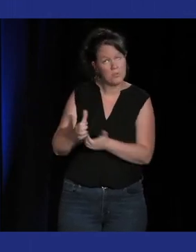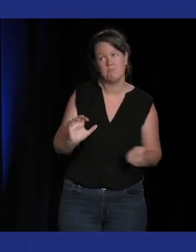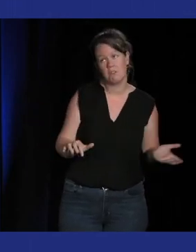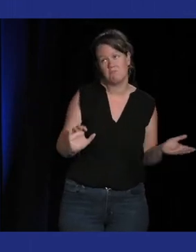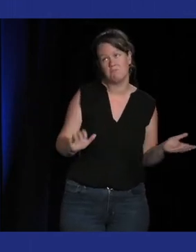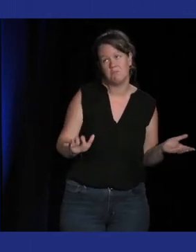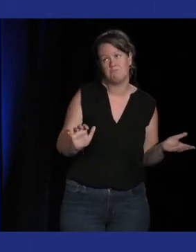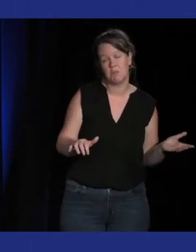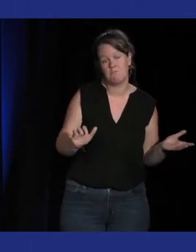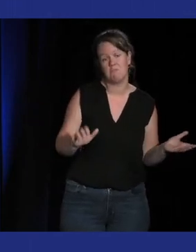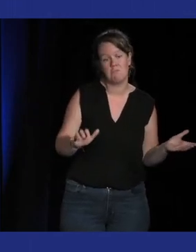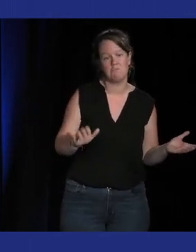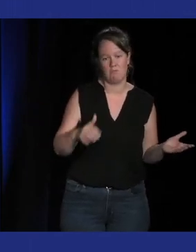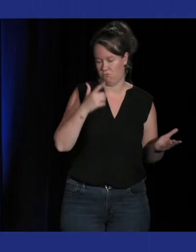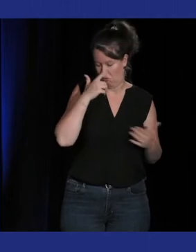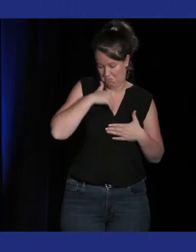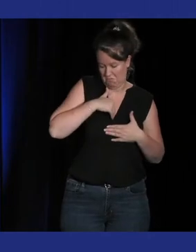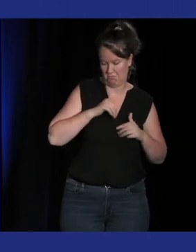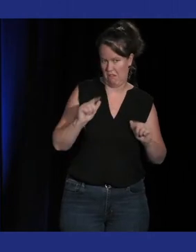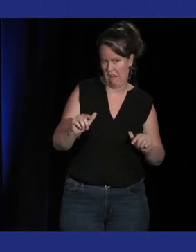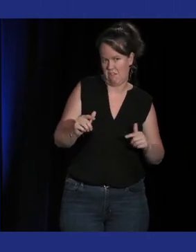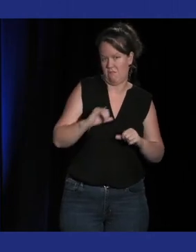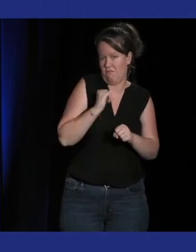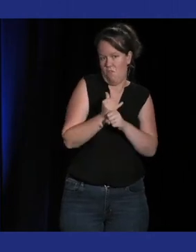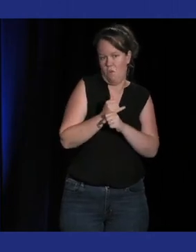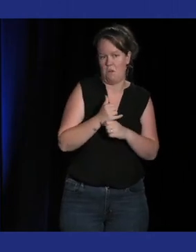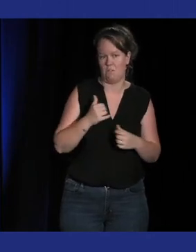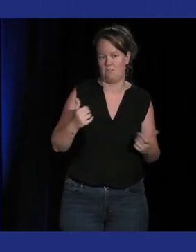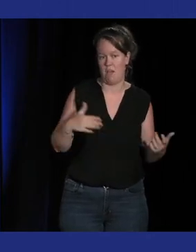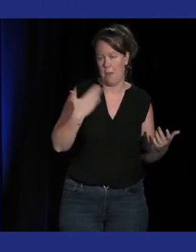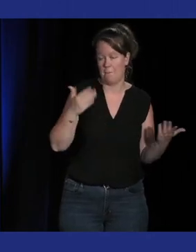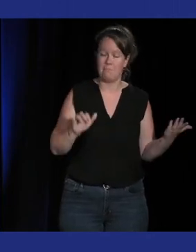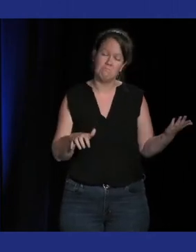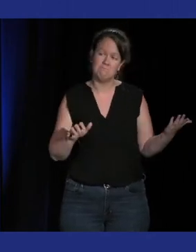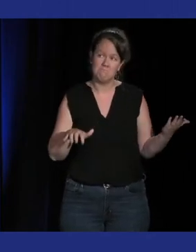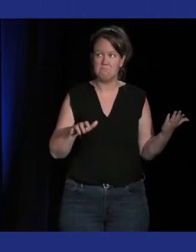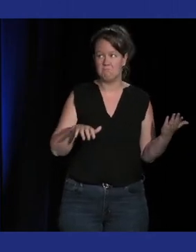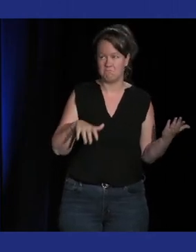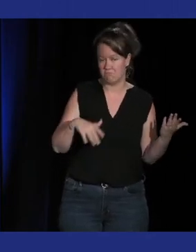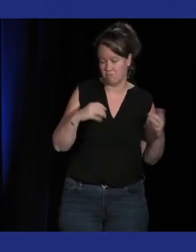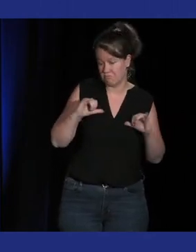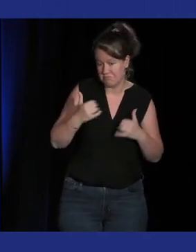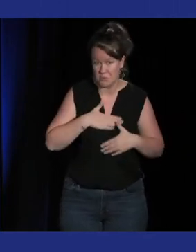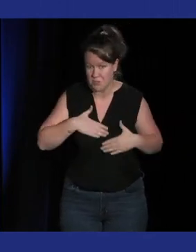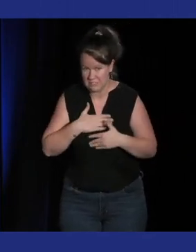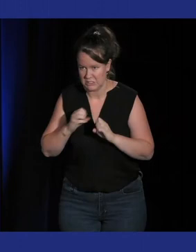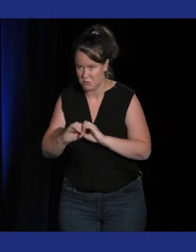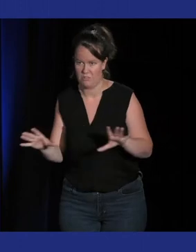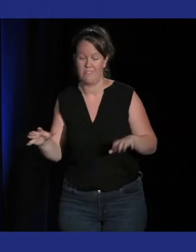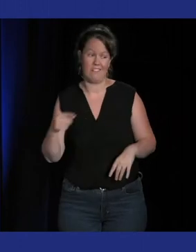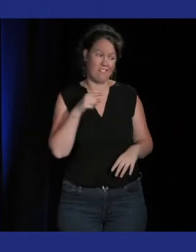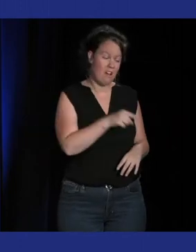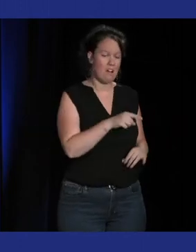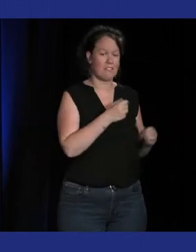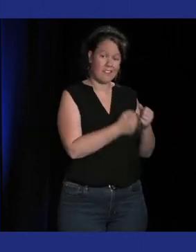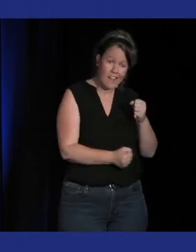mimesis de Roger Cowboy il un ce côté de voilà on joue à faire semblant donc ça c des formes qui sont ludiques extrêmement intéressantes là où le reste c'est plus être